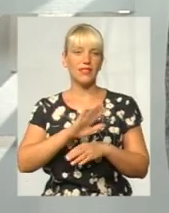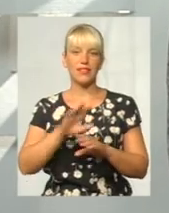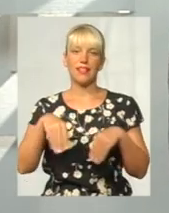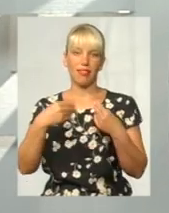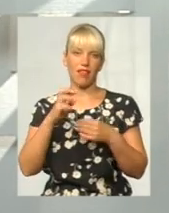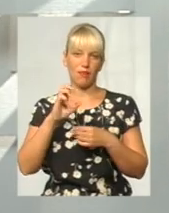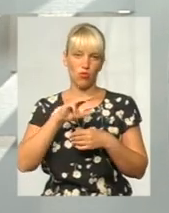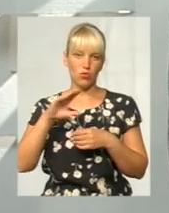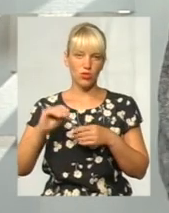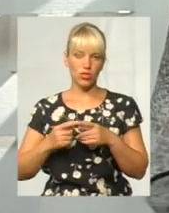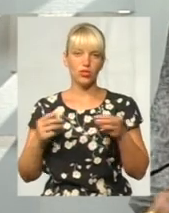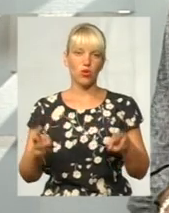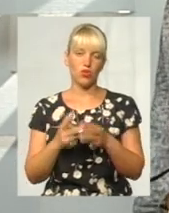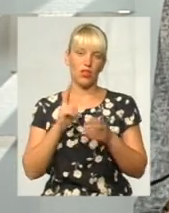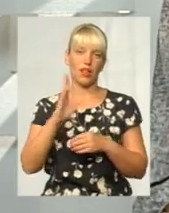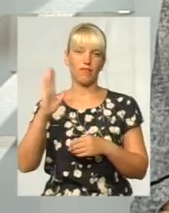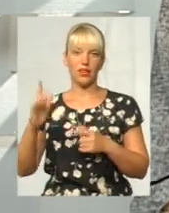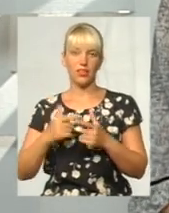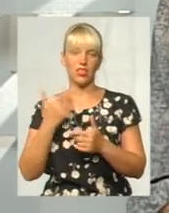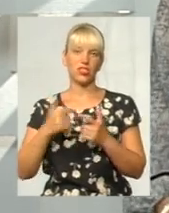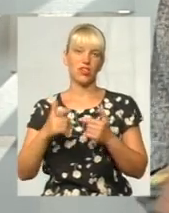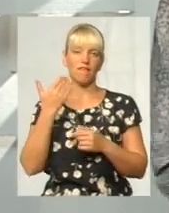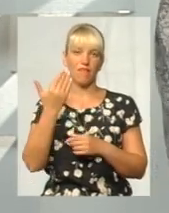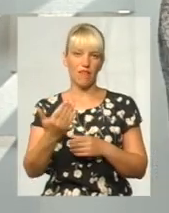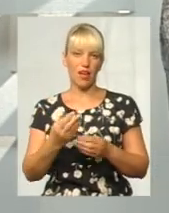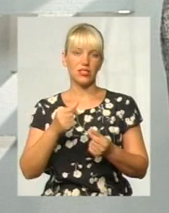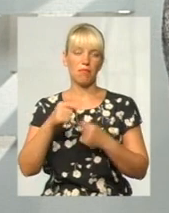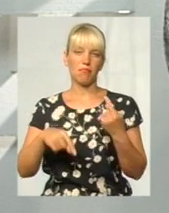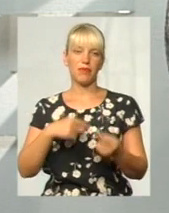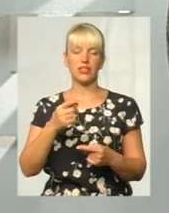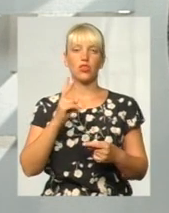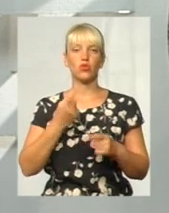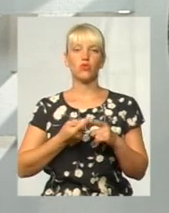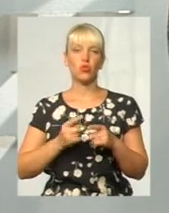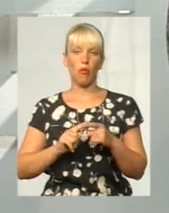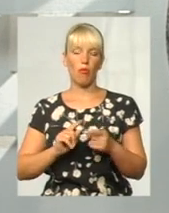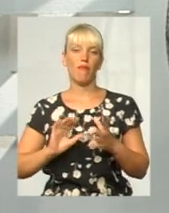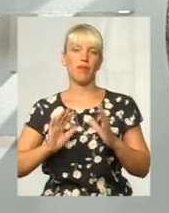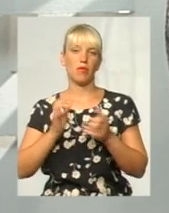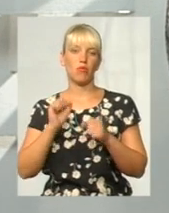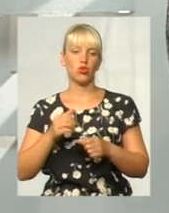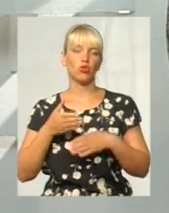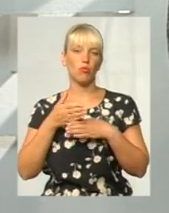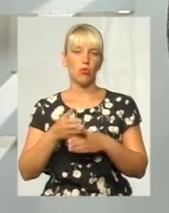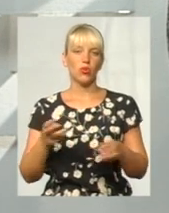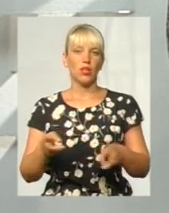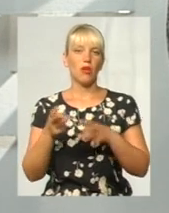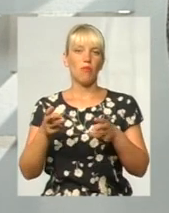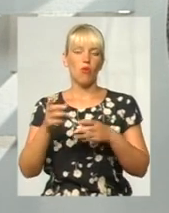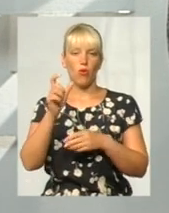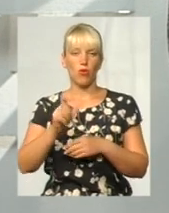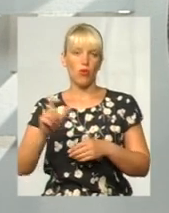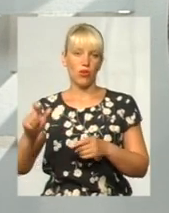згоріла квартира або ж ваш бізнес. Хто в цьому випадку може допомогти погрільцям? І які причини